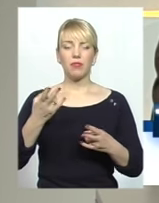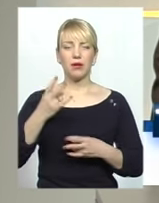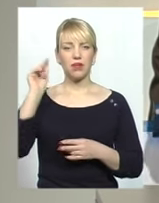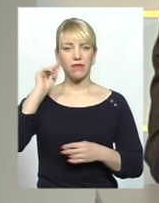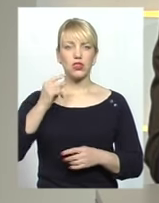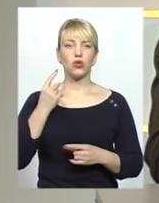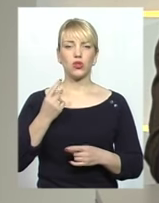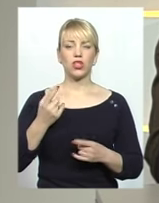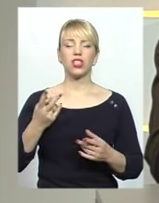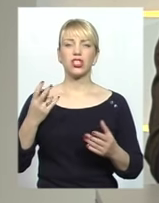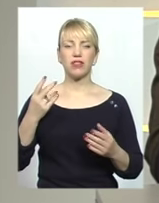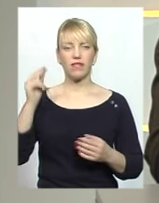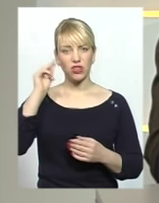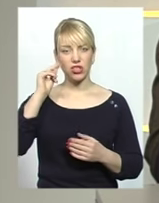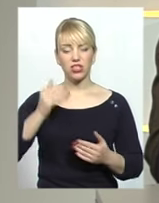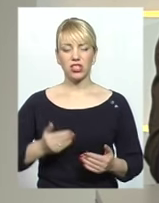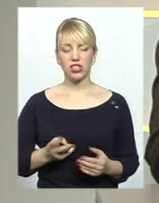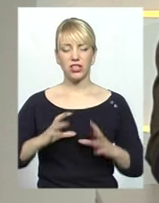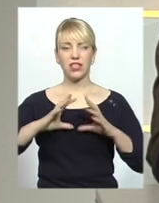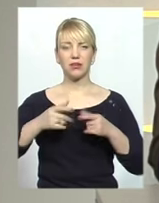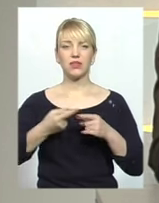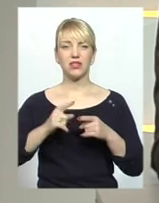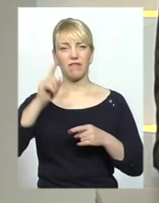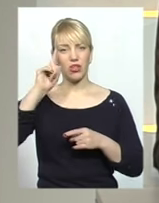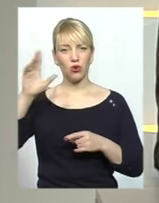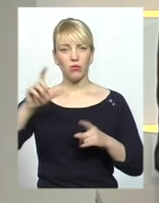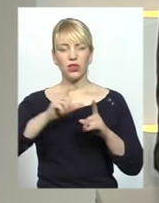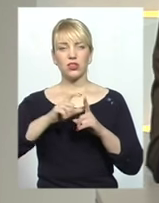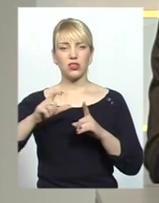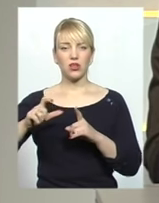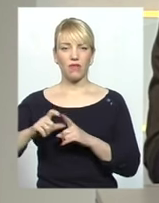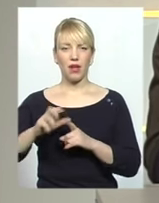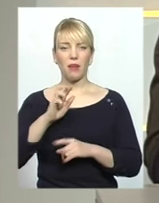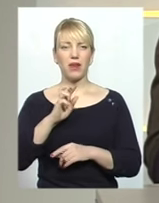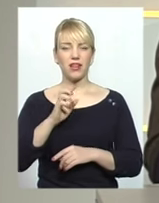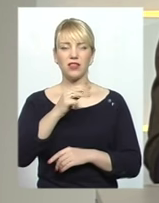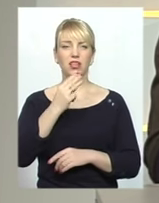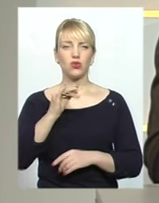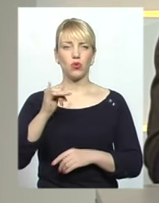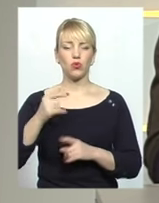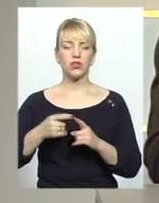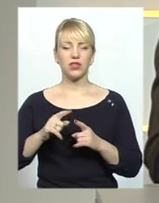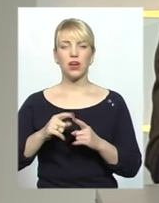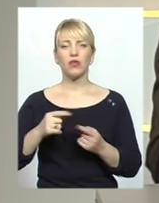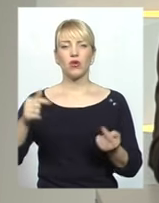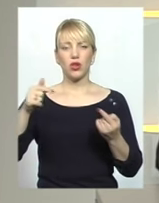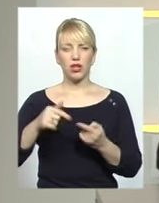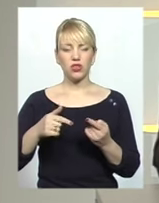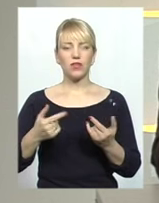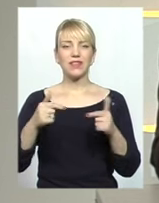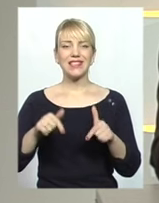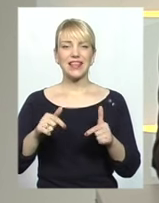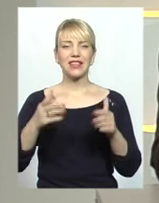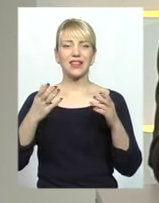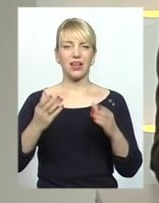як люди. Це відомі слова Бернарда Шоу, дуже доречні сьогодні у День толерантності. Наскільки нам